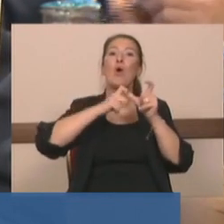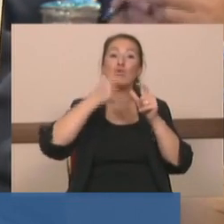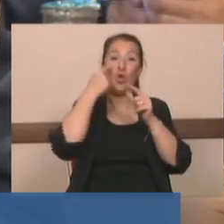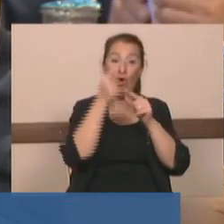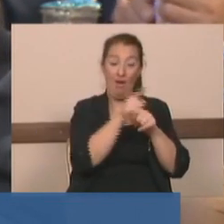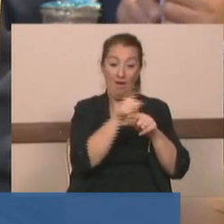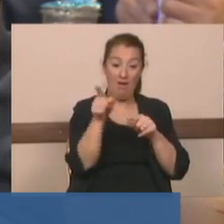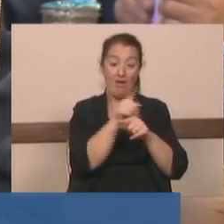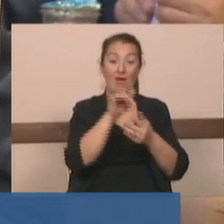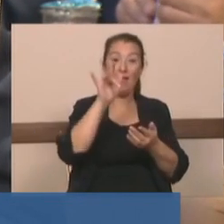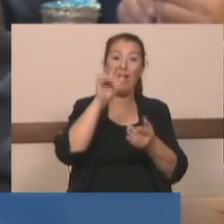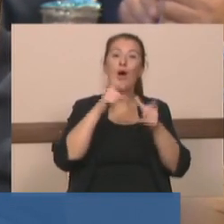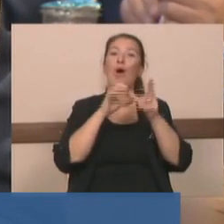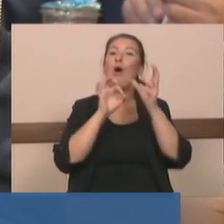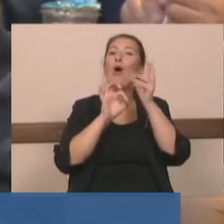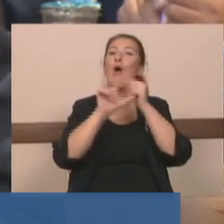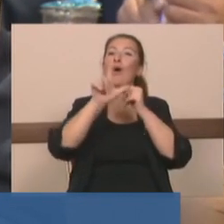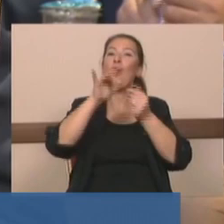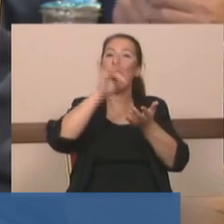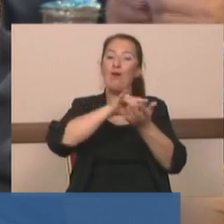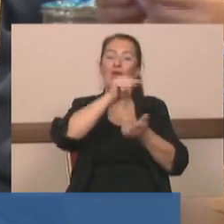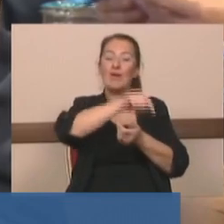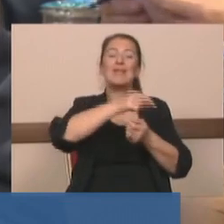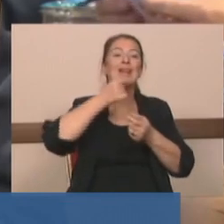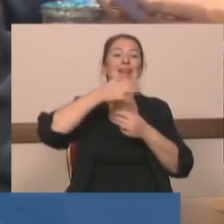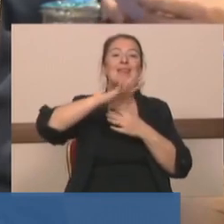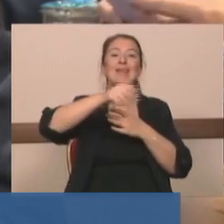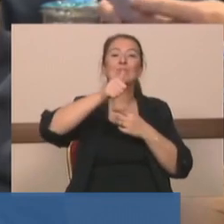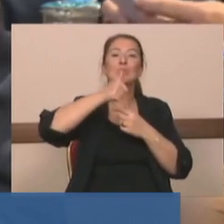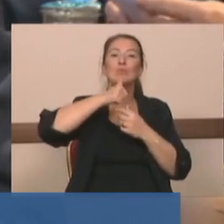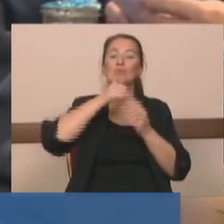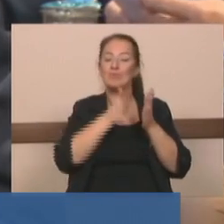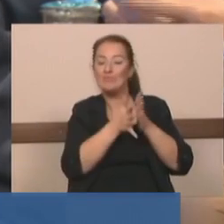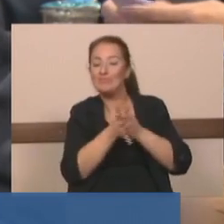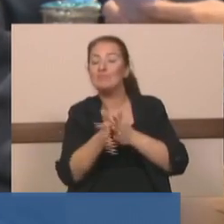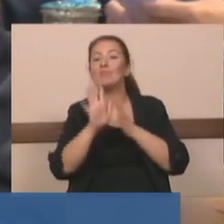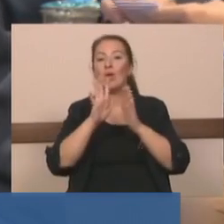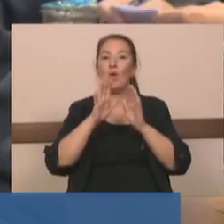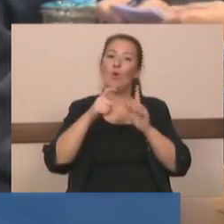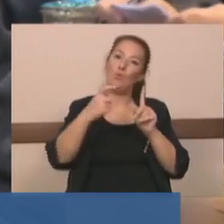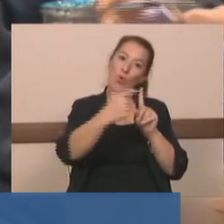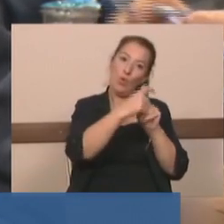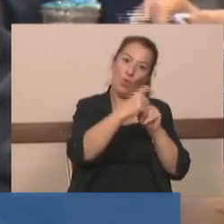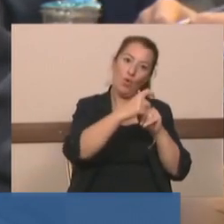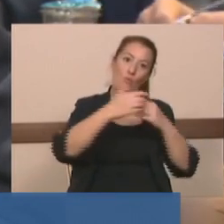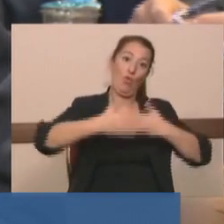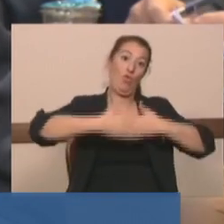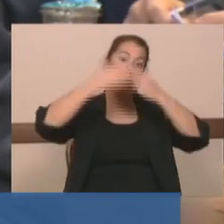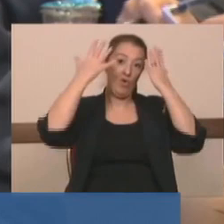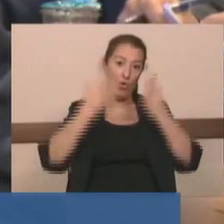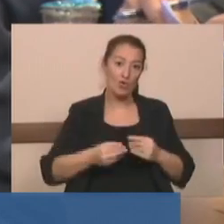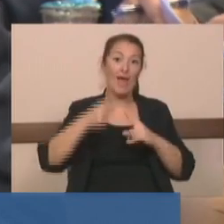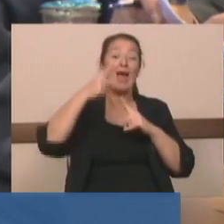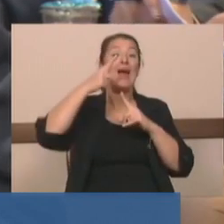Gölü'ne deniz suyunun sızmasını koruma yapacak, koruma duvarı şeklinde dizayn edilecek ve Terkos Gölü'nün